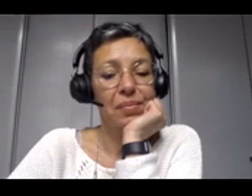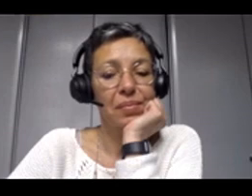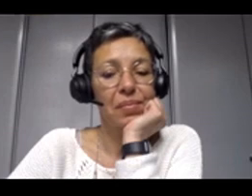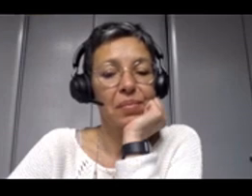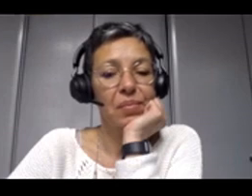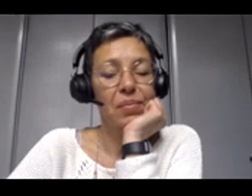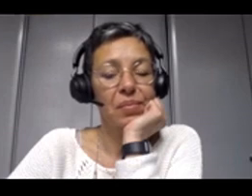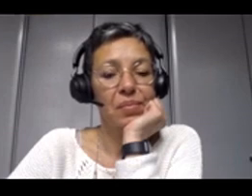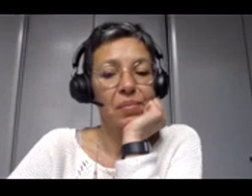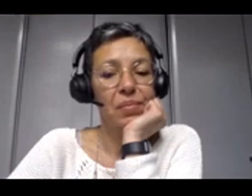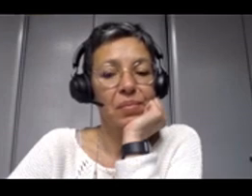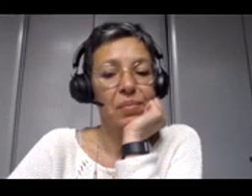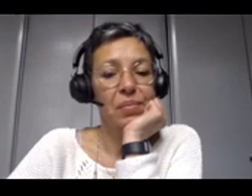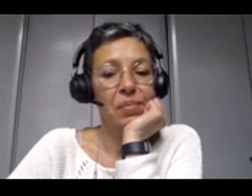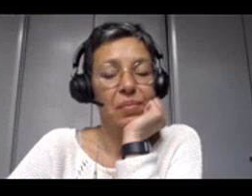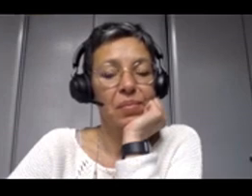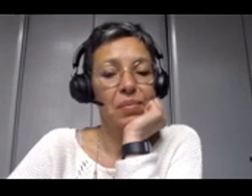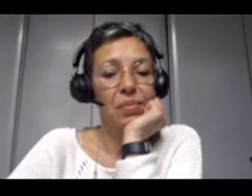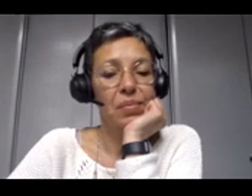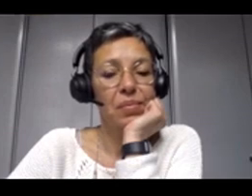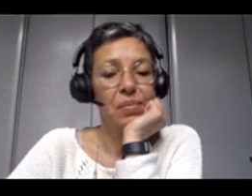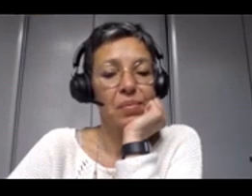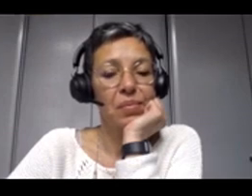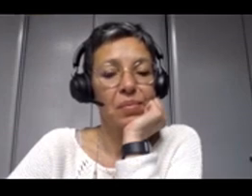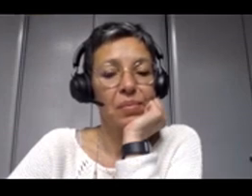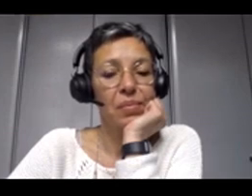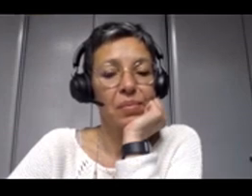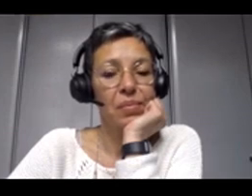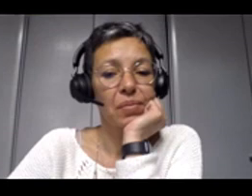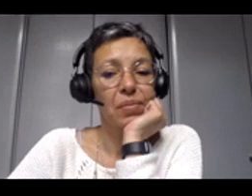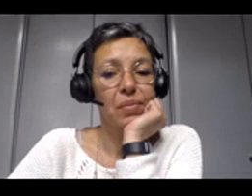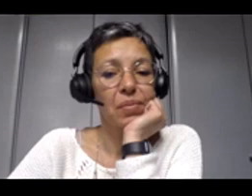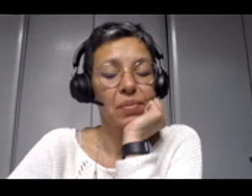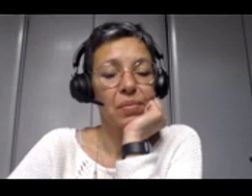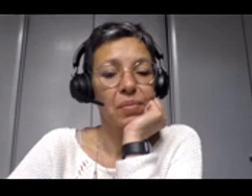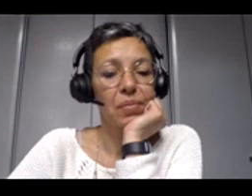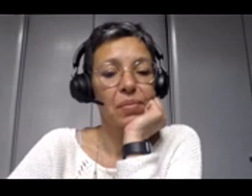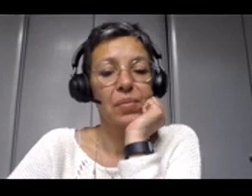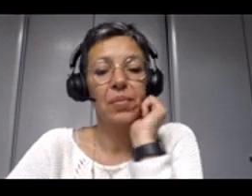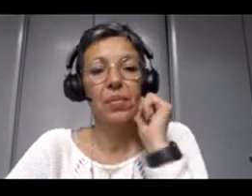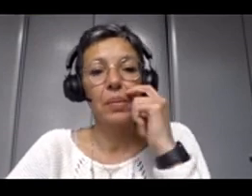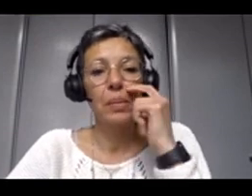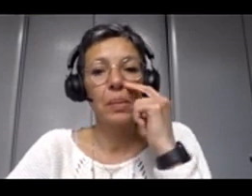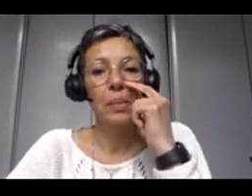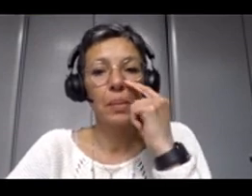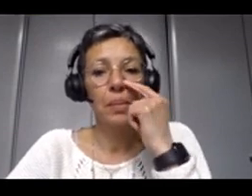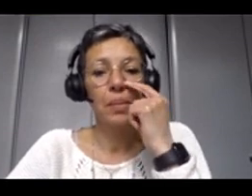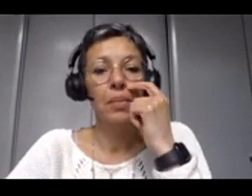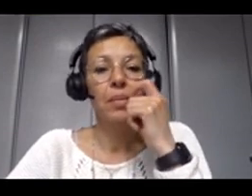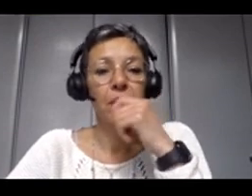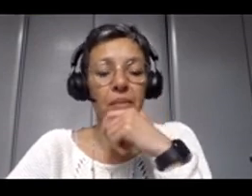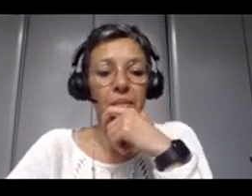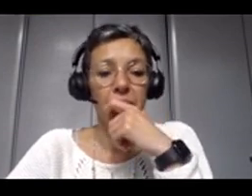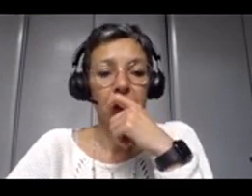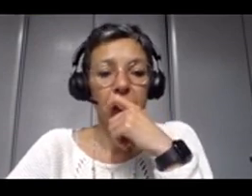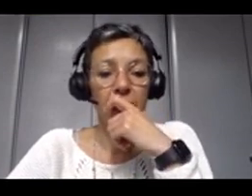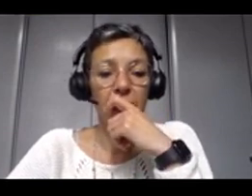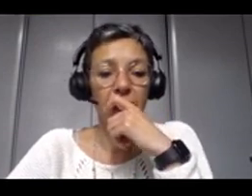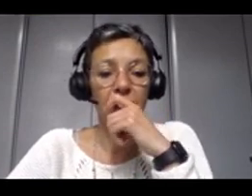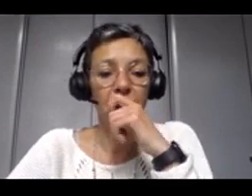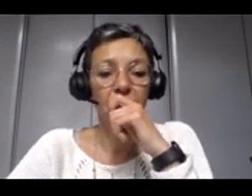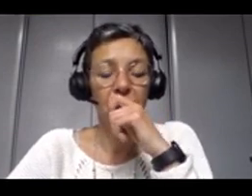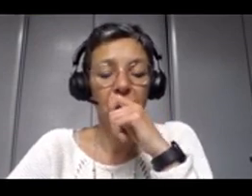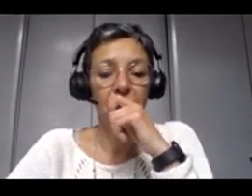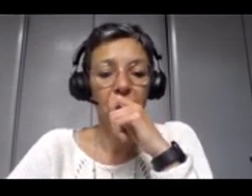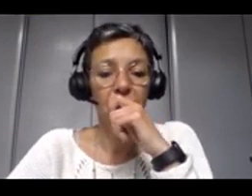parlé, elle en a extrait des figures, pour vous expliquer que la norme, ce n pas quelque chose d'oraboratif, en fait, c'est